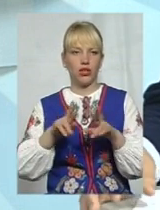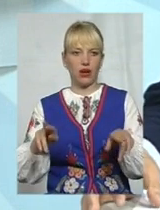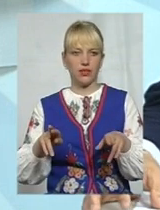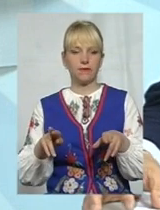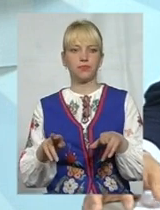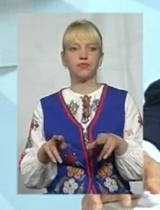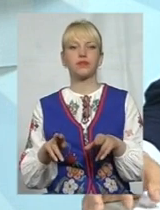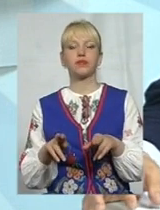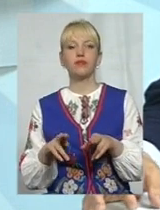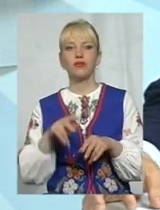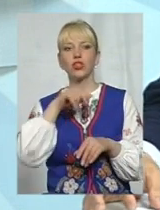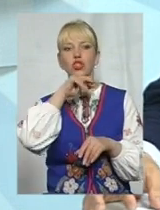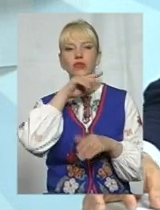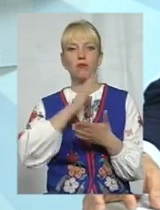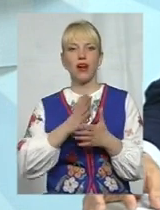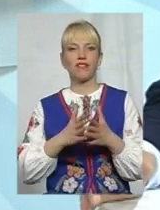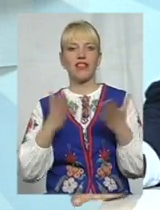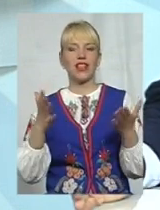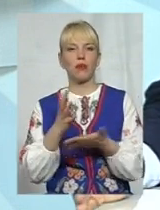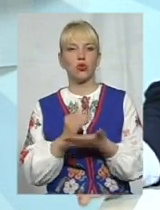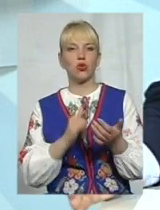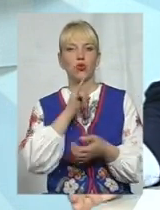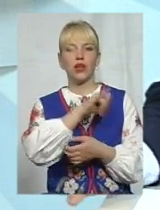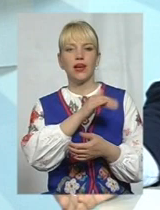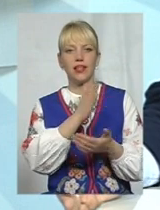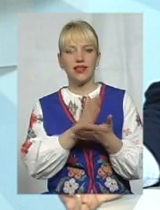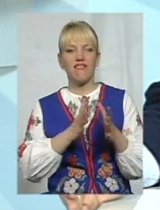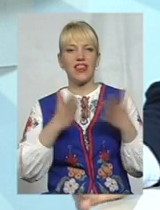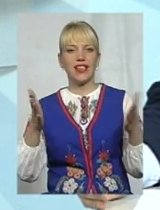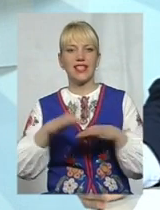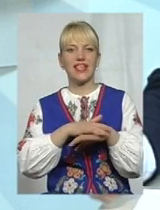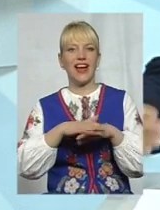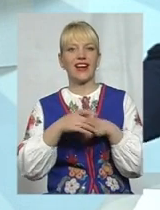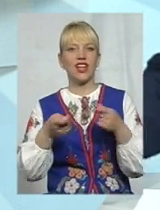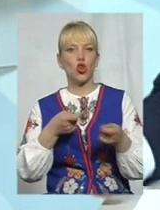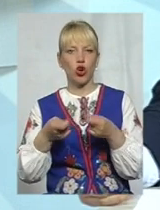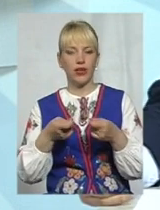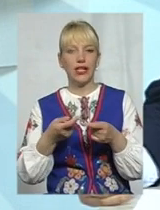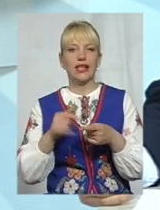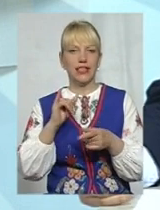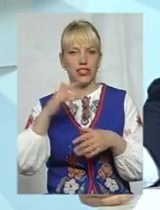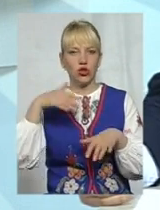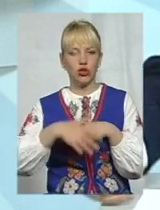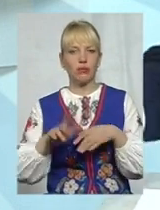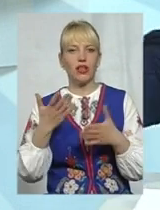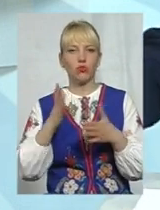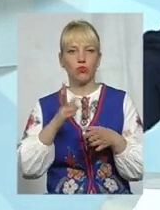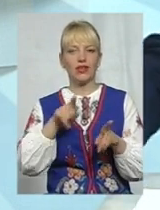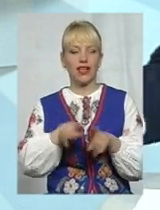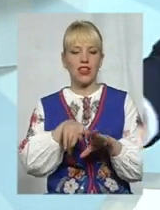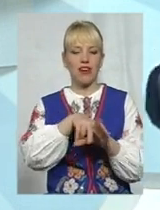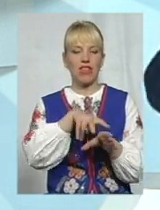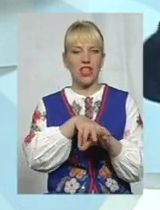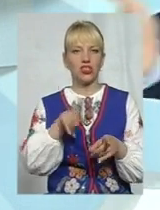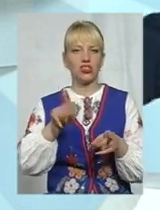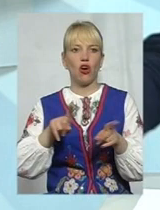те, що чернівці мають великий потенціал, тому що в Чернівцях великий ринок. І, зрозуміло, якщо буде таке навантаження, говорити про